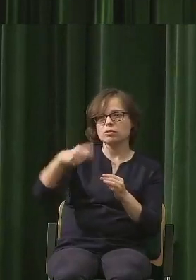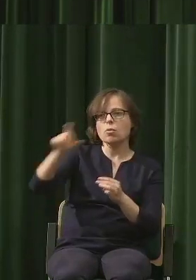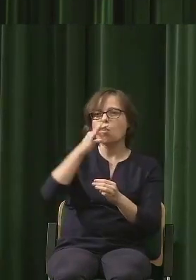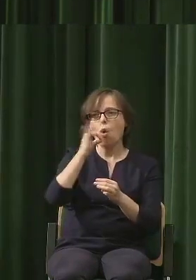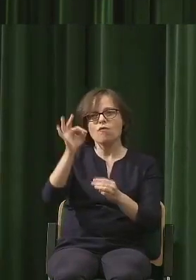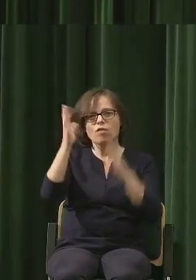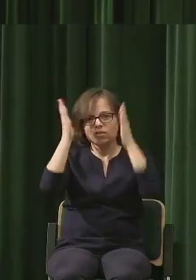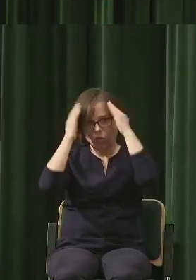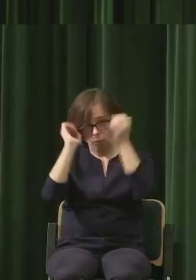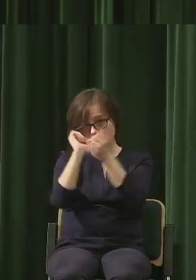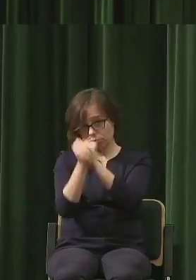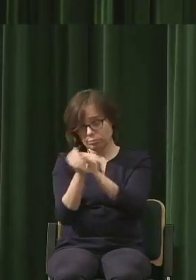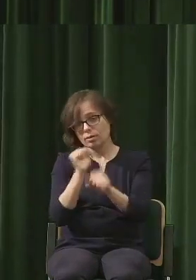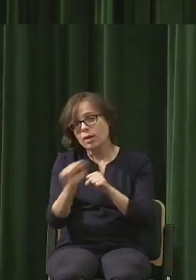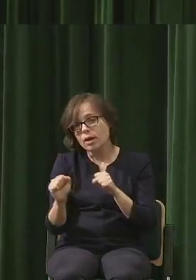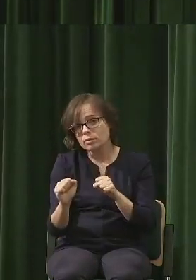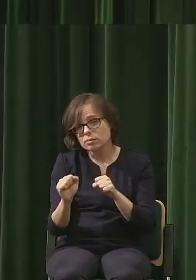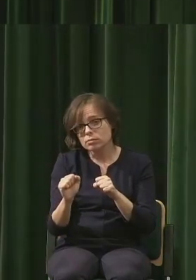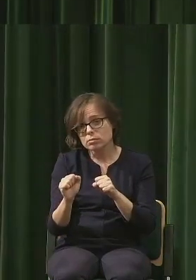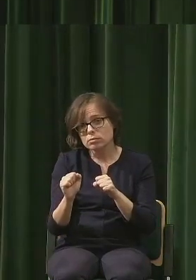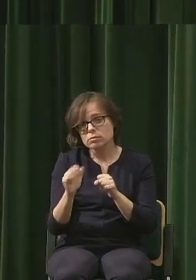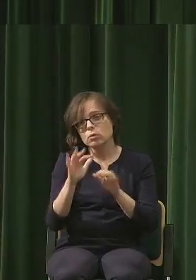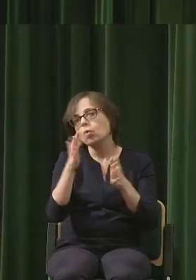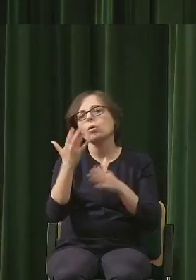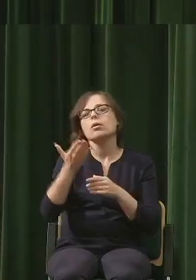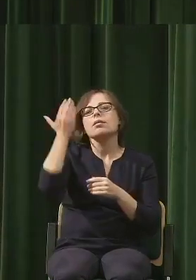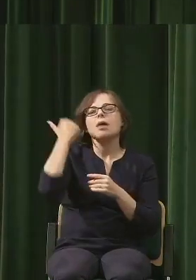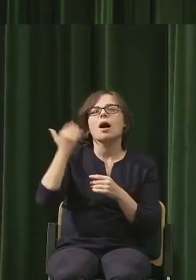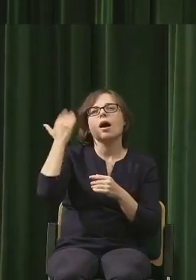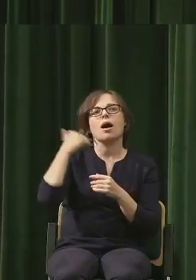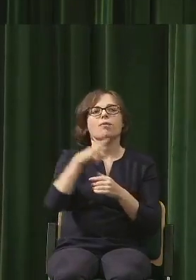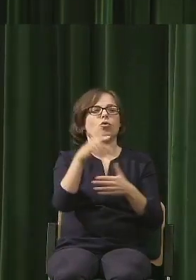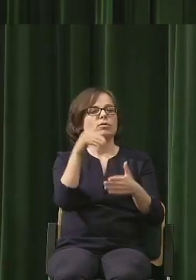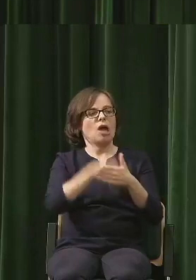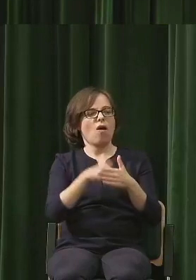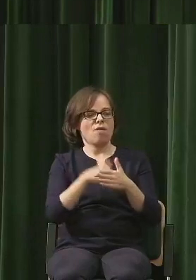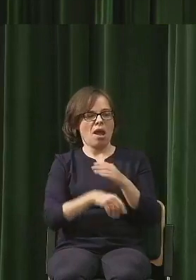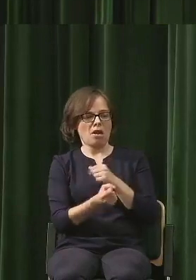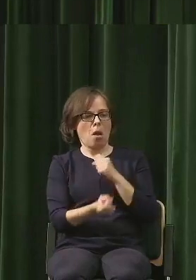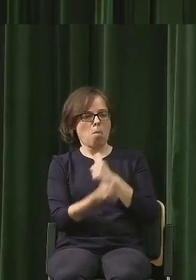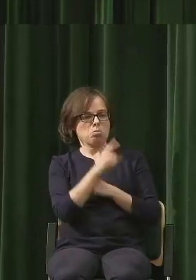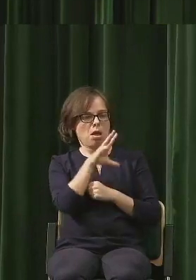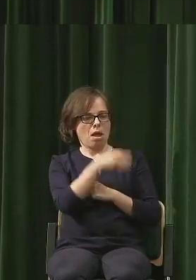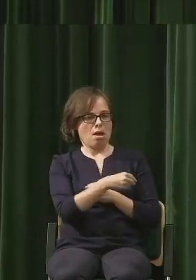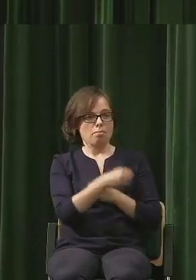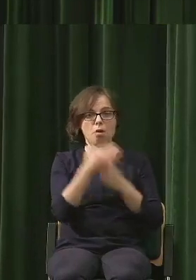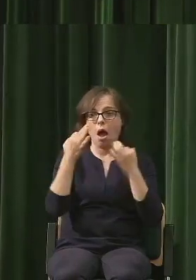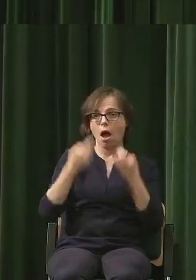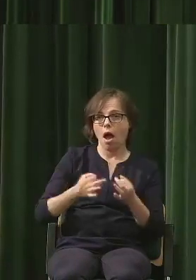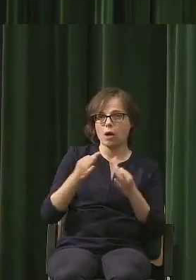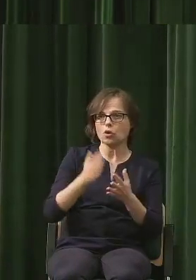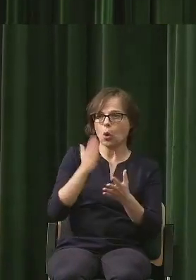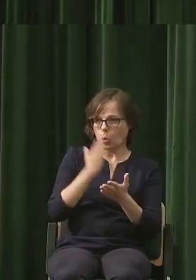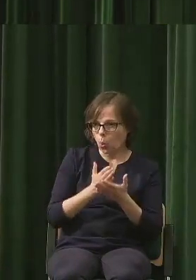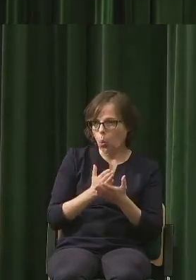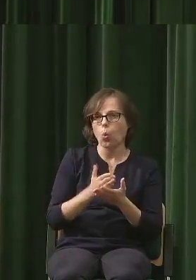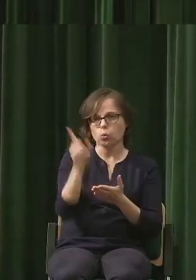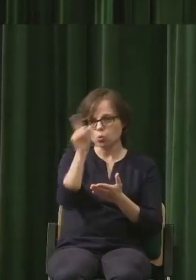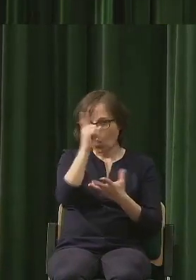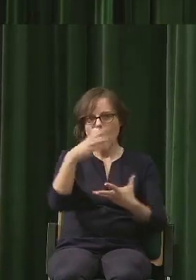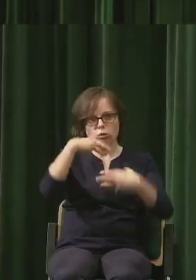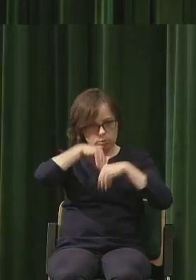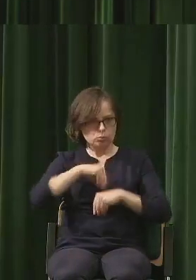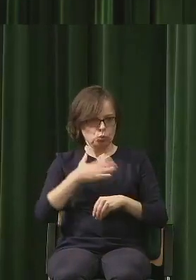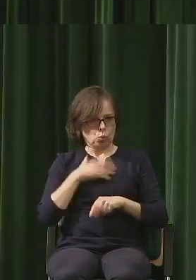że coś, co kiedyś było z zachowaniem, powiedzmy, nienaturalnym, dzisiaj jest po prostu wewnętrznione i całkowicie